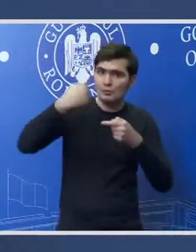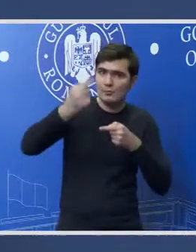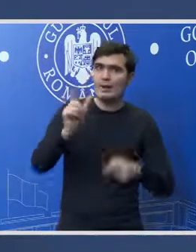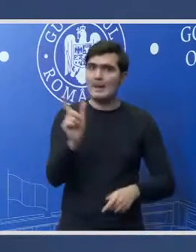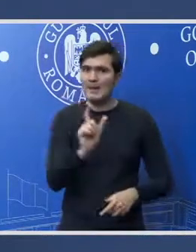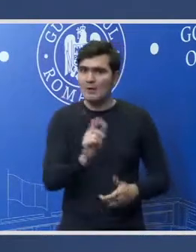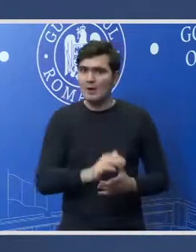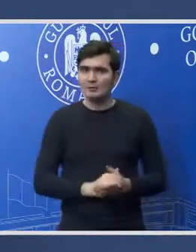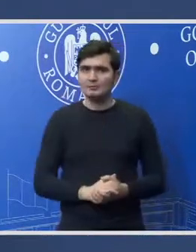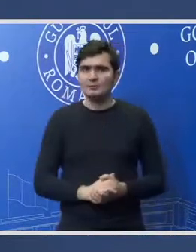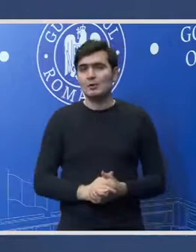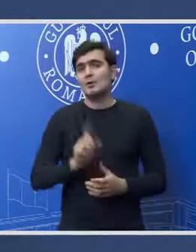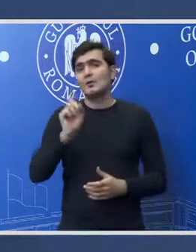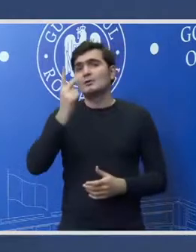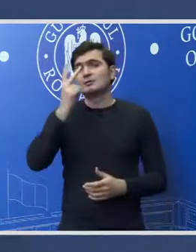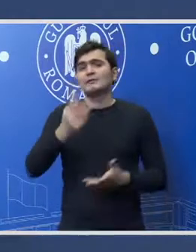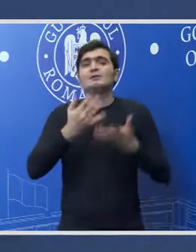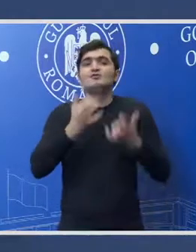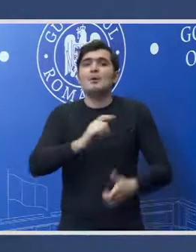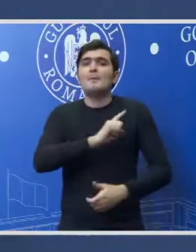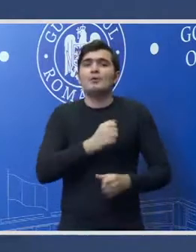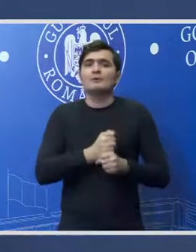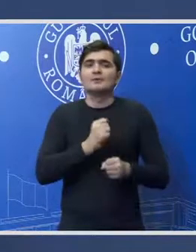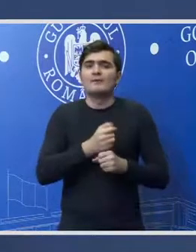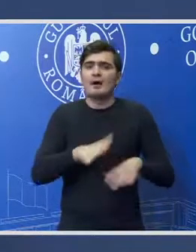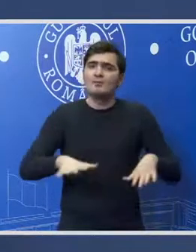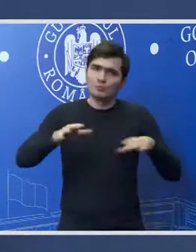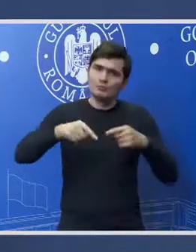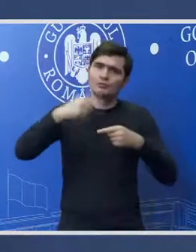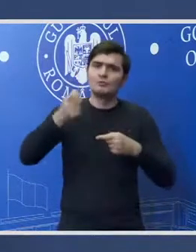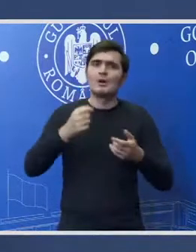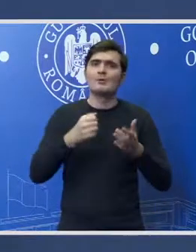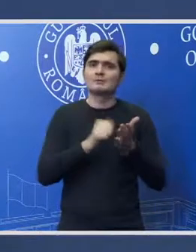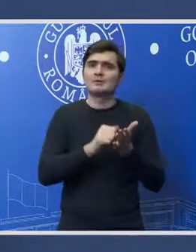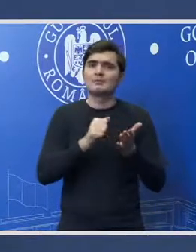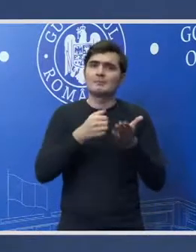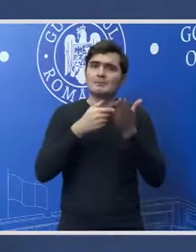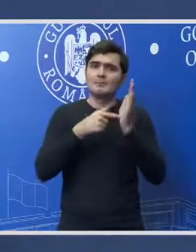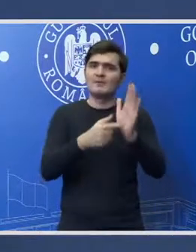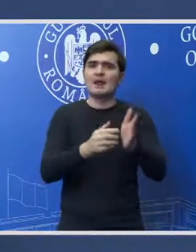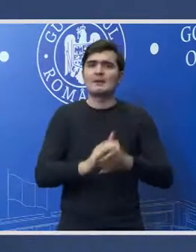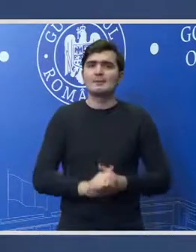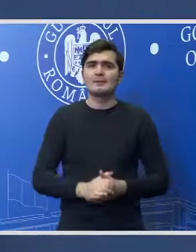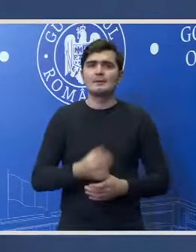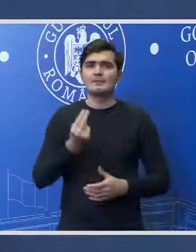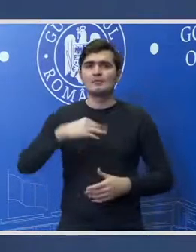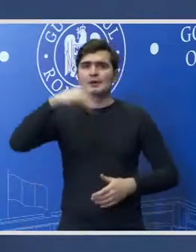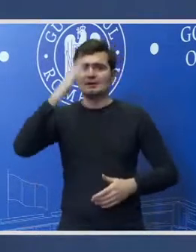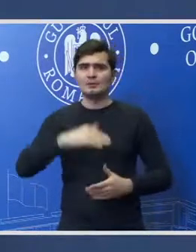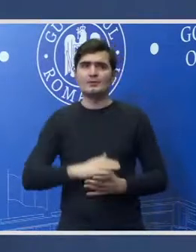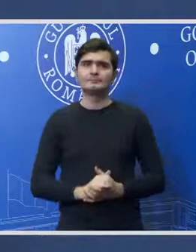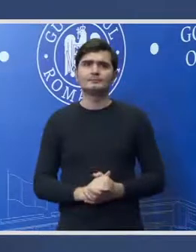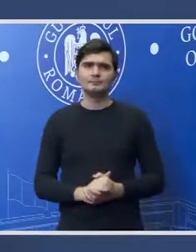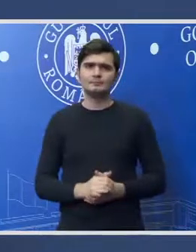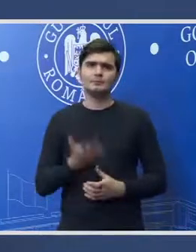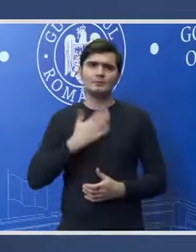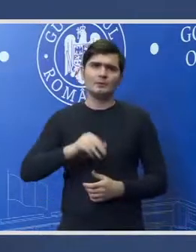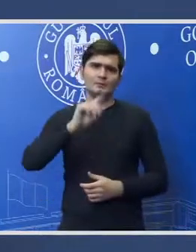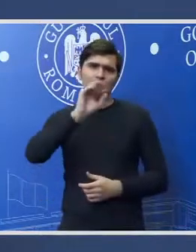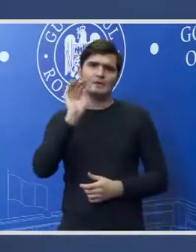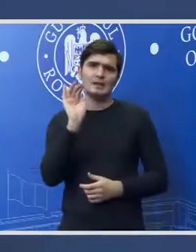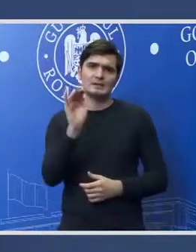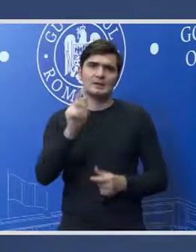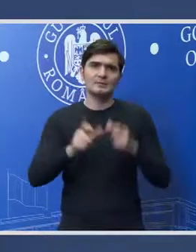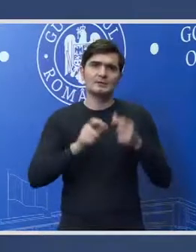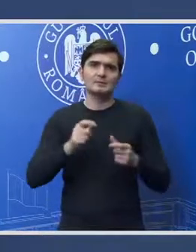O să văd dacă ce pot să fac publici în aceste raporte și le vom face publice. Mulțumesc. Bună ziua, Ema Stoica, Digi24. Voiam să vă întreb